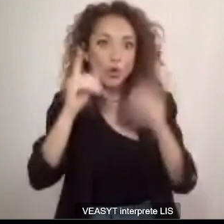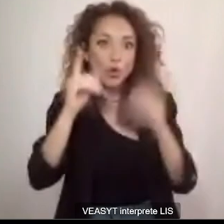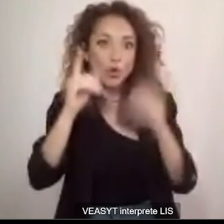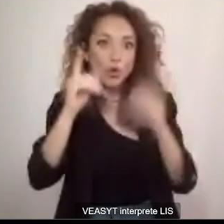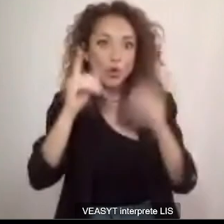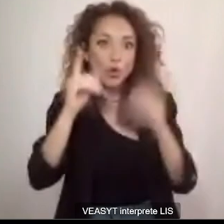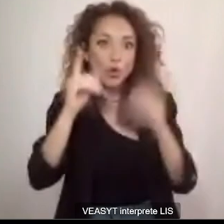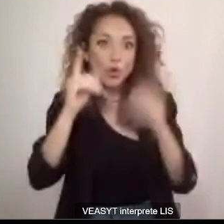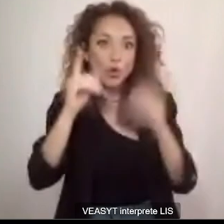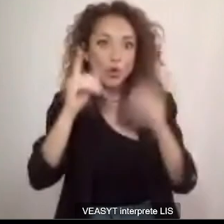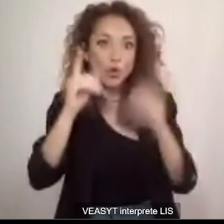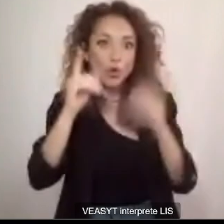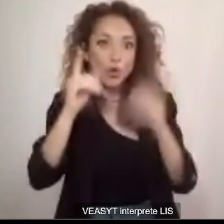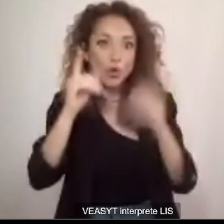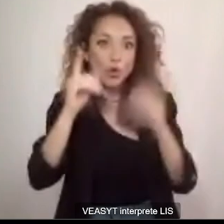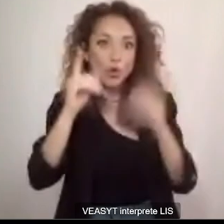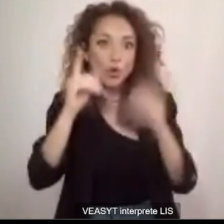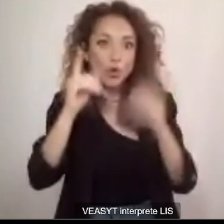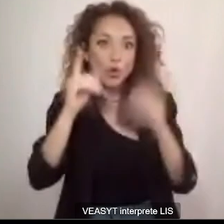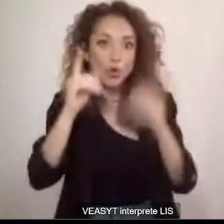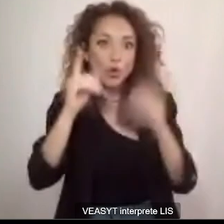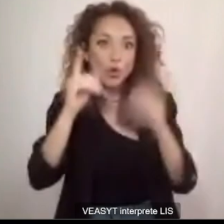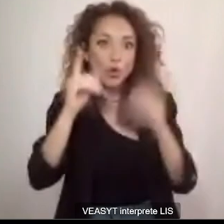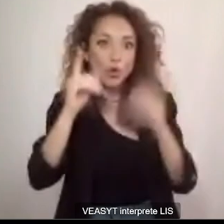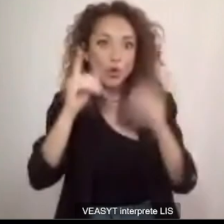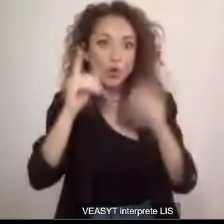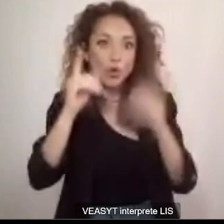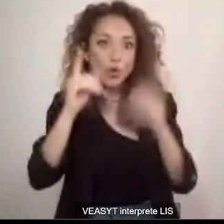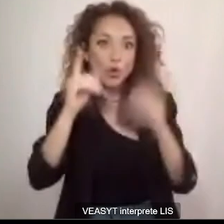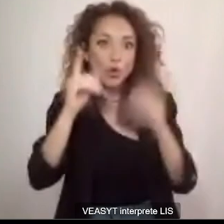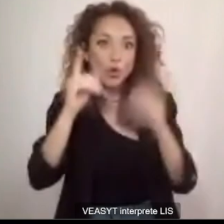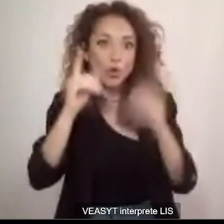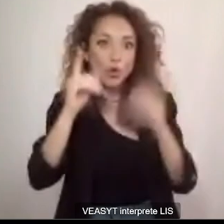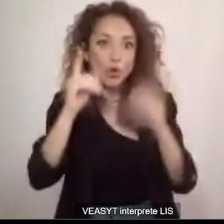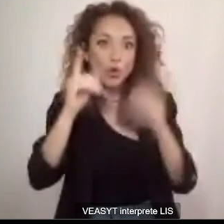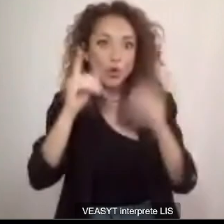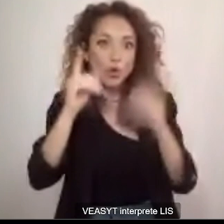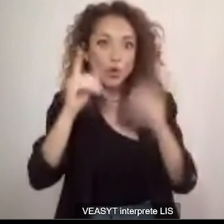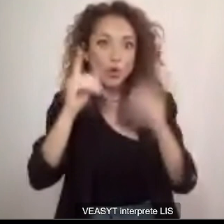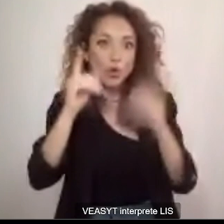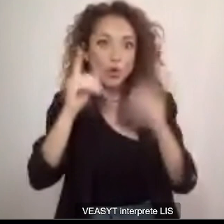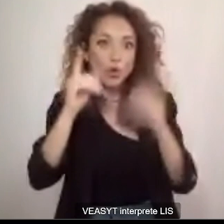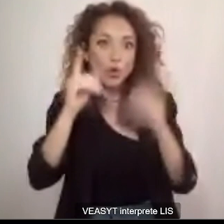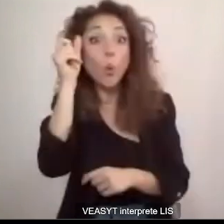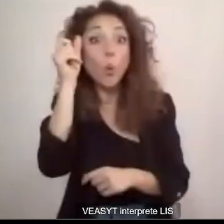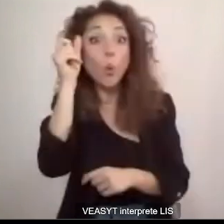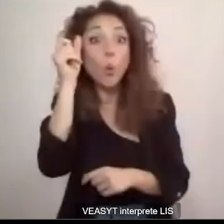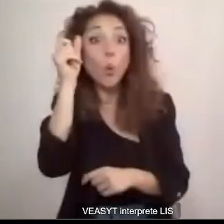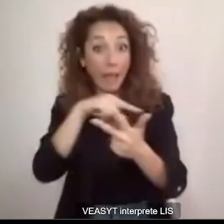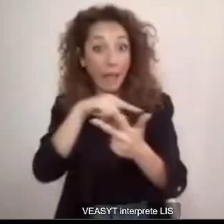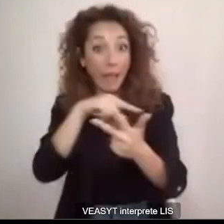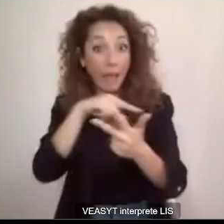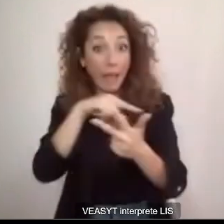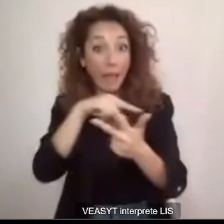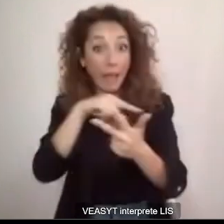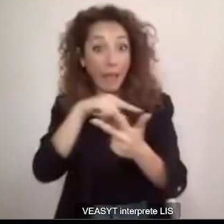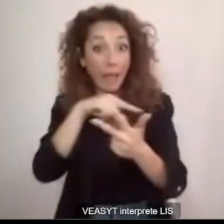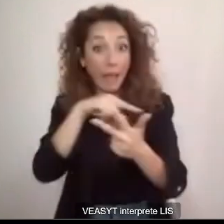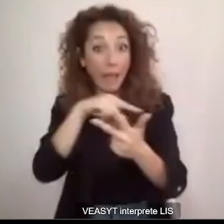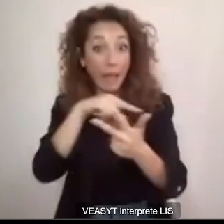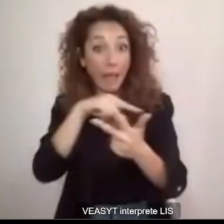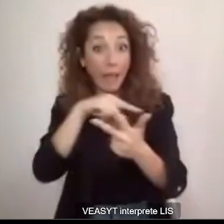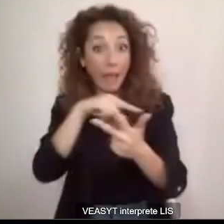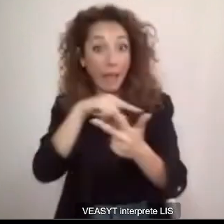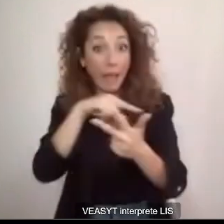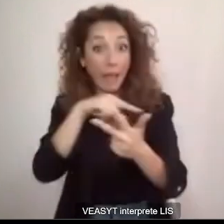Digitalizzazione, innovazione, competitività e cultura questa era un po' la sfida e il titolo del progetto